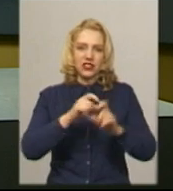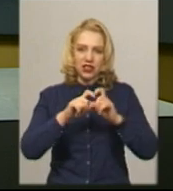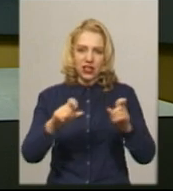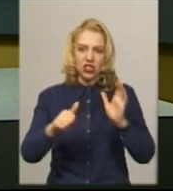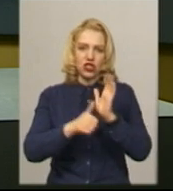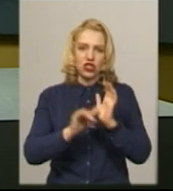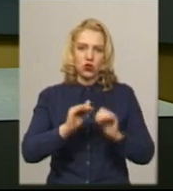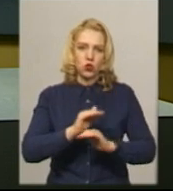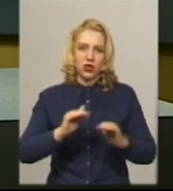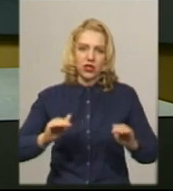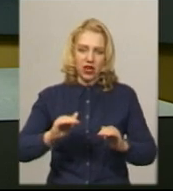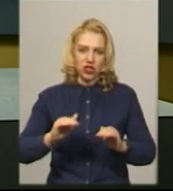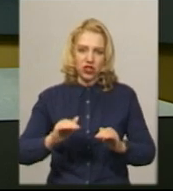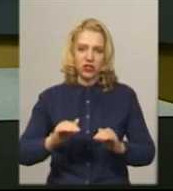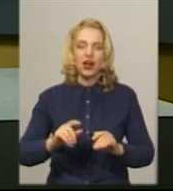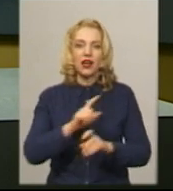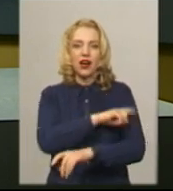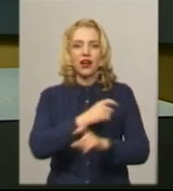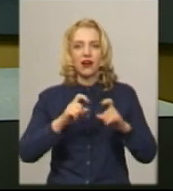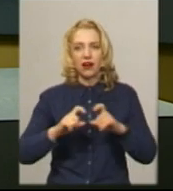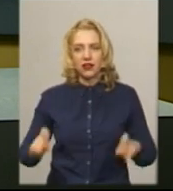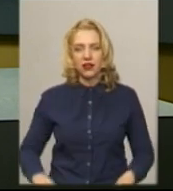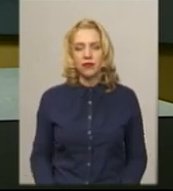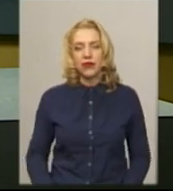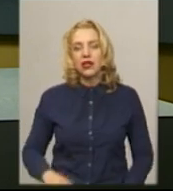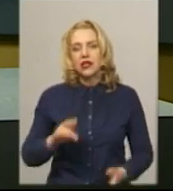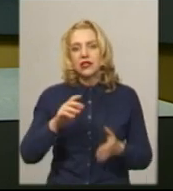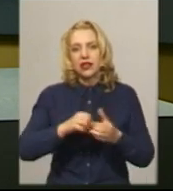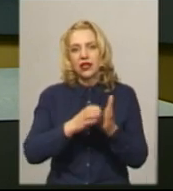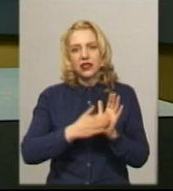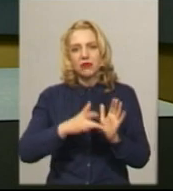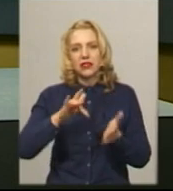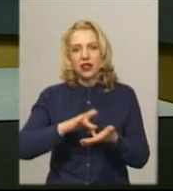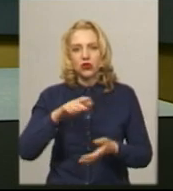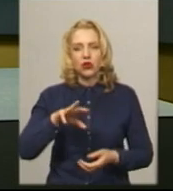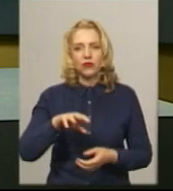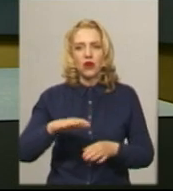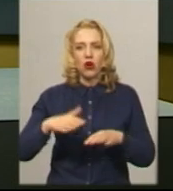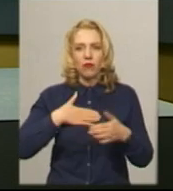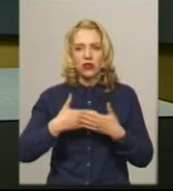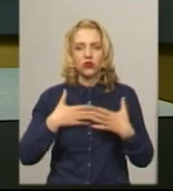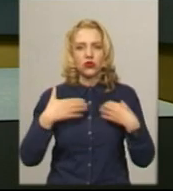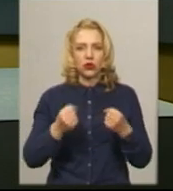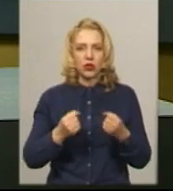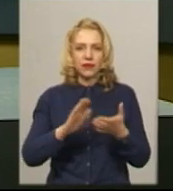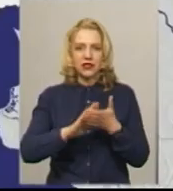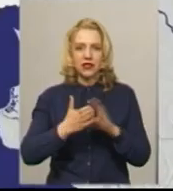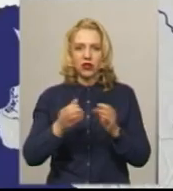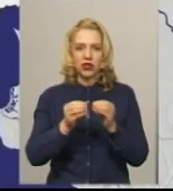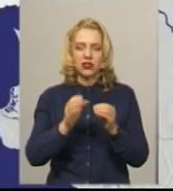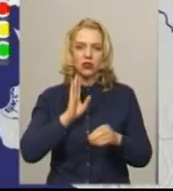лікарні. За даними Центру громадського здоров'я, станом на 10 ранку 3 квітня в Україні